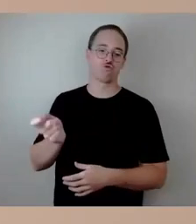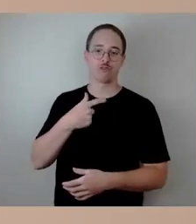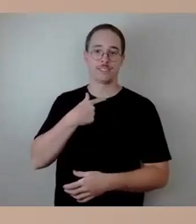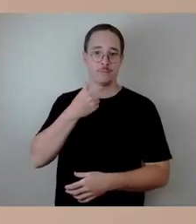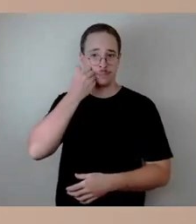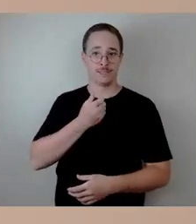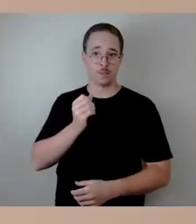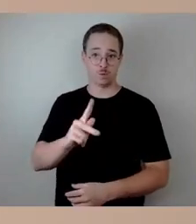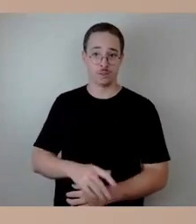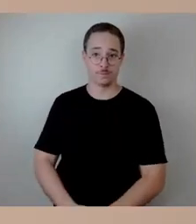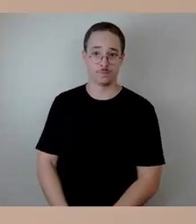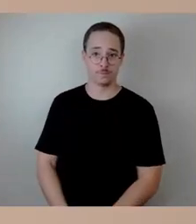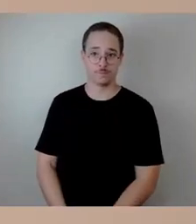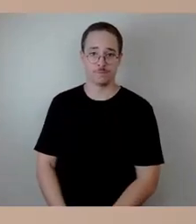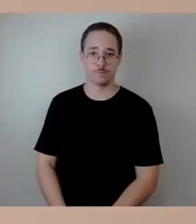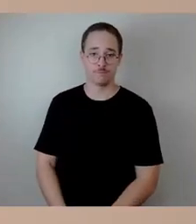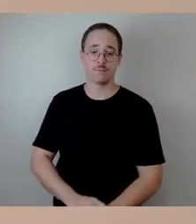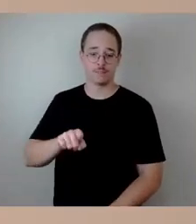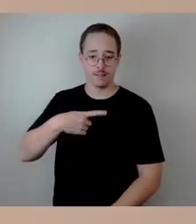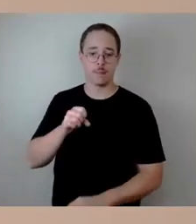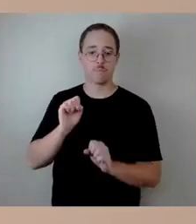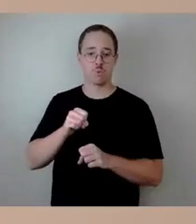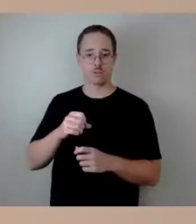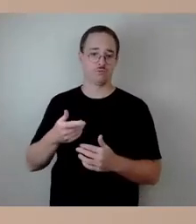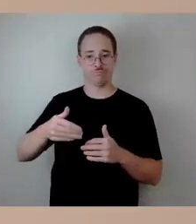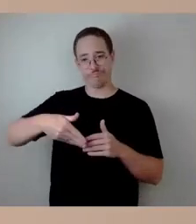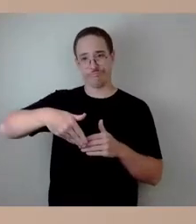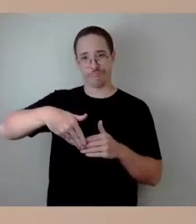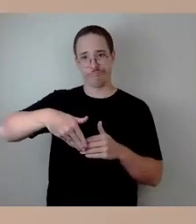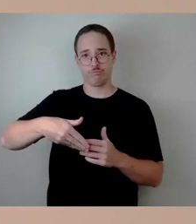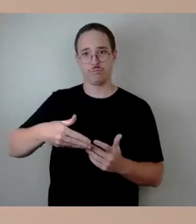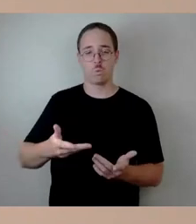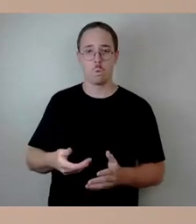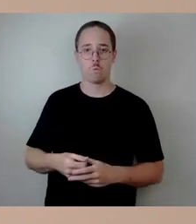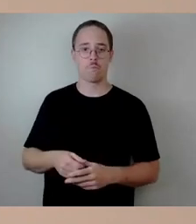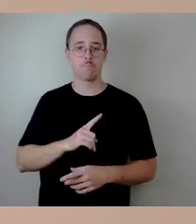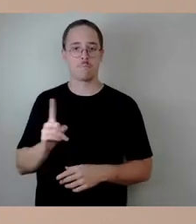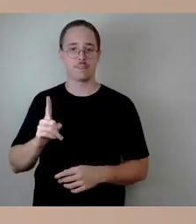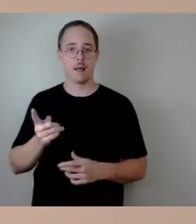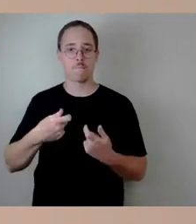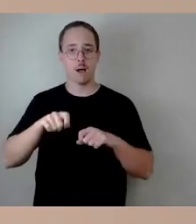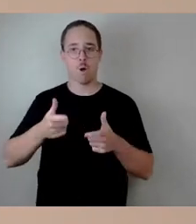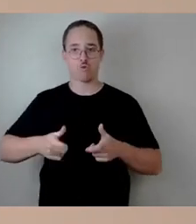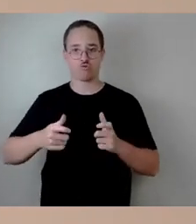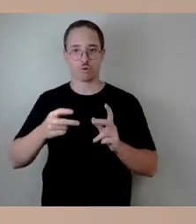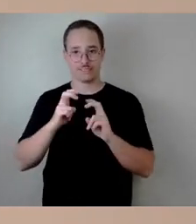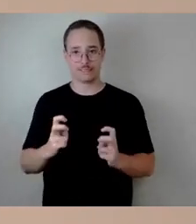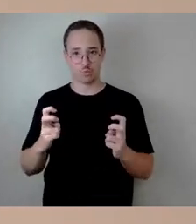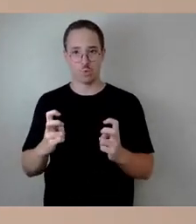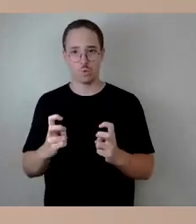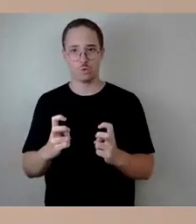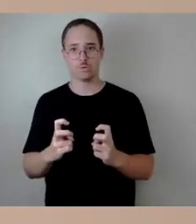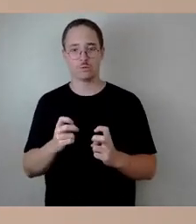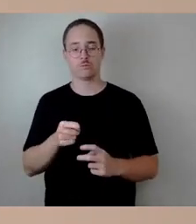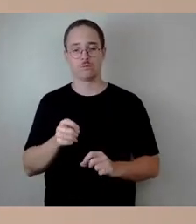uns übermittelt werden. Dann können wir zwischenzeitlich dann bis zur Bauausschusssitzung die Fragen versuchen